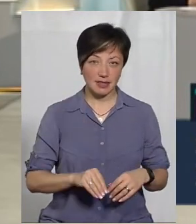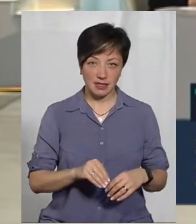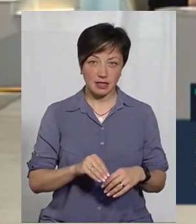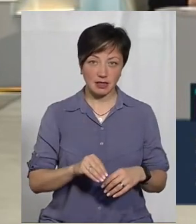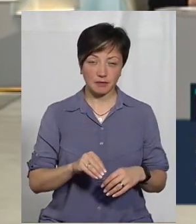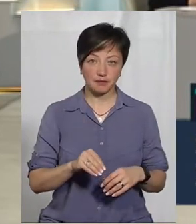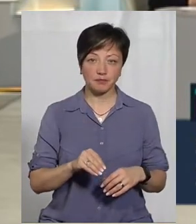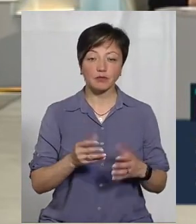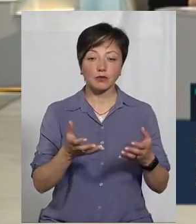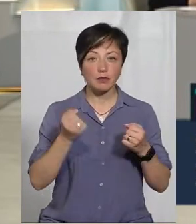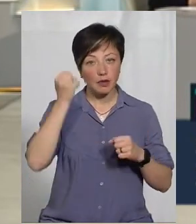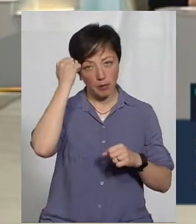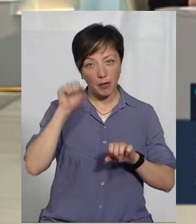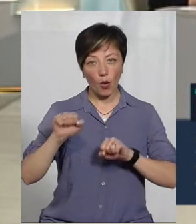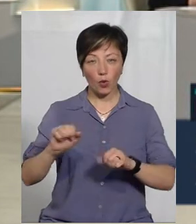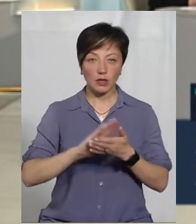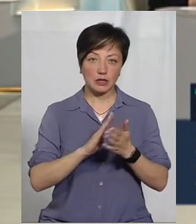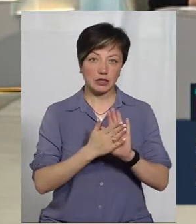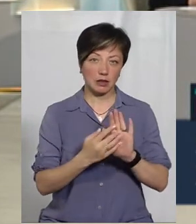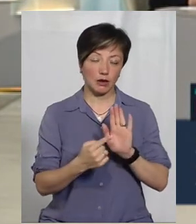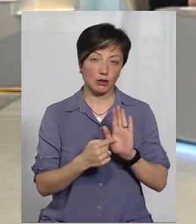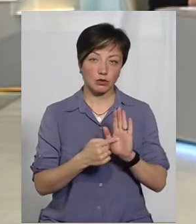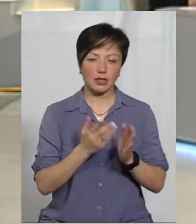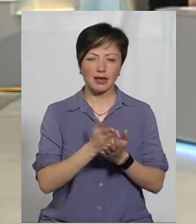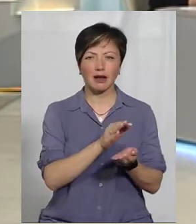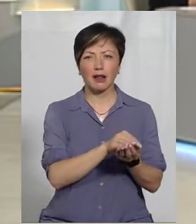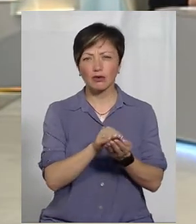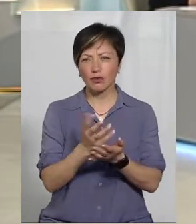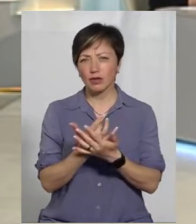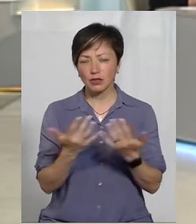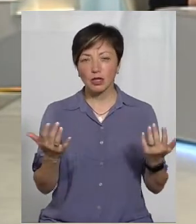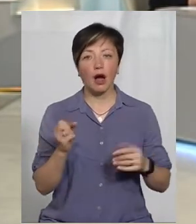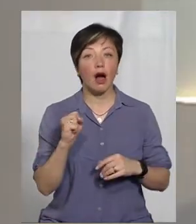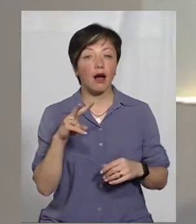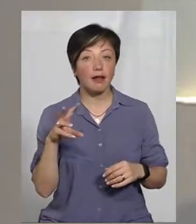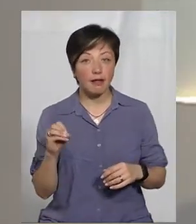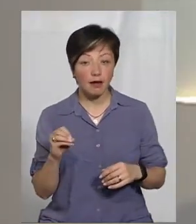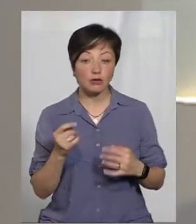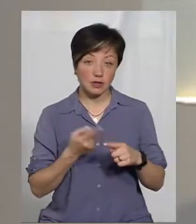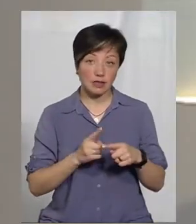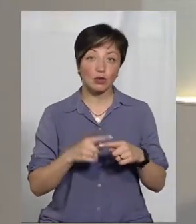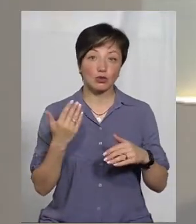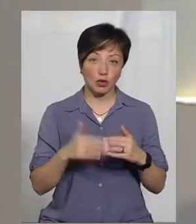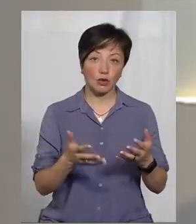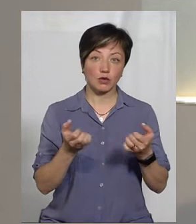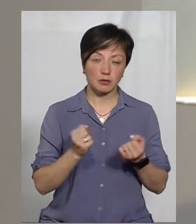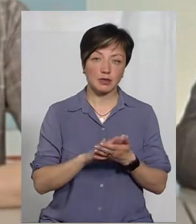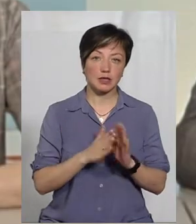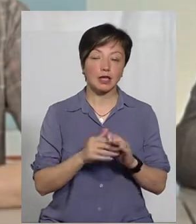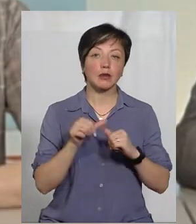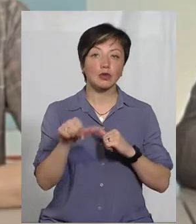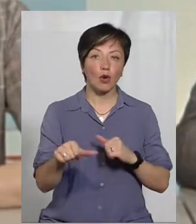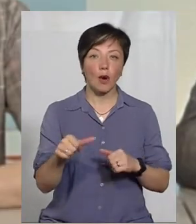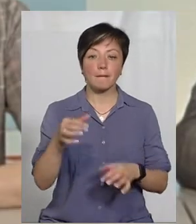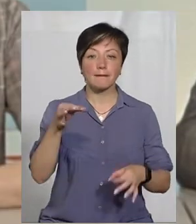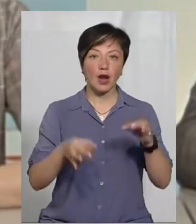об'єкти, які отримали пам'яткоохоронний статус. Там є ще й кладовища, відповідь. Але це ті, що ви назвали, вони вже отримали статус. Крім того,